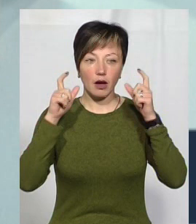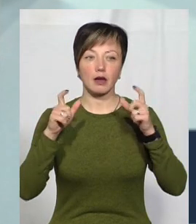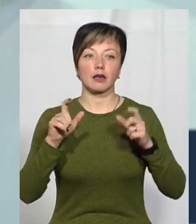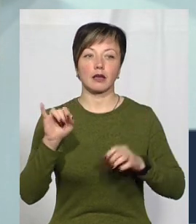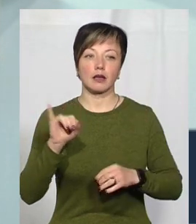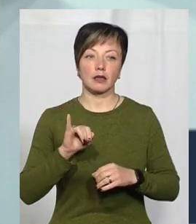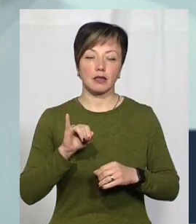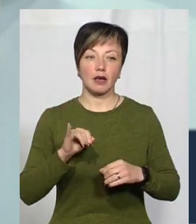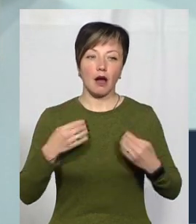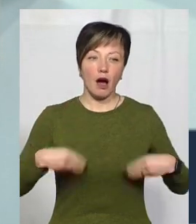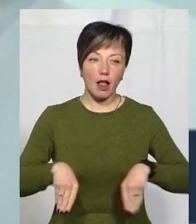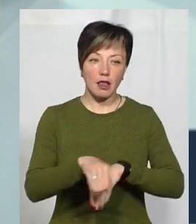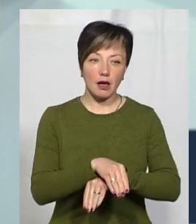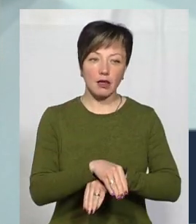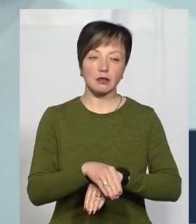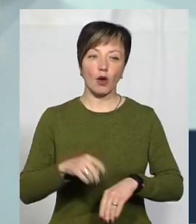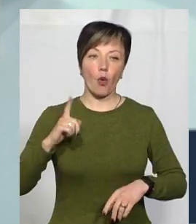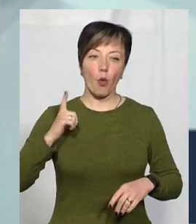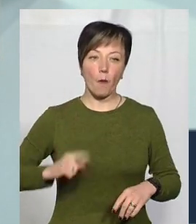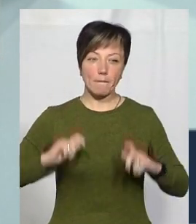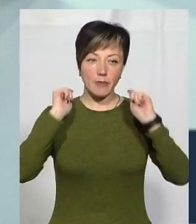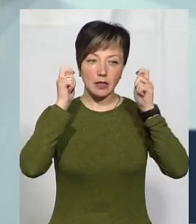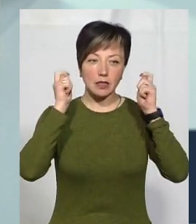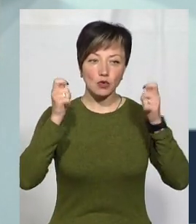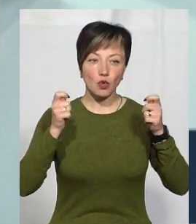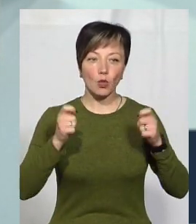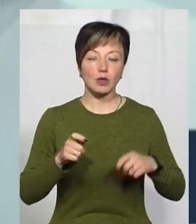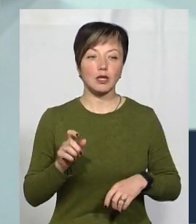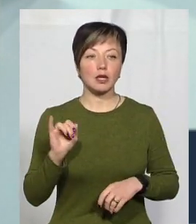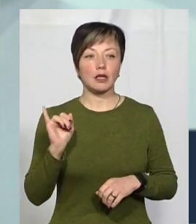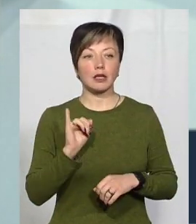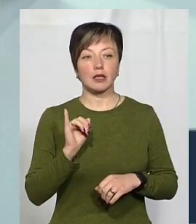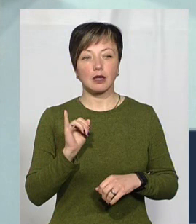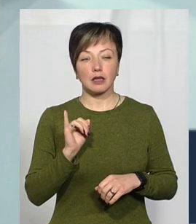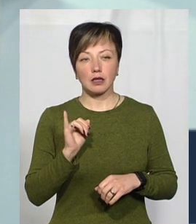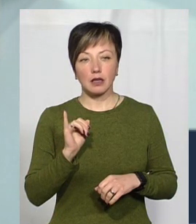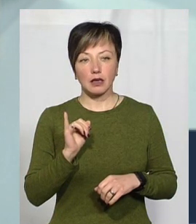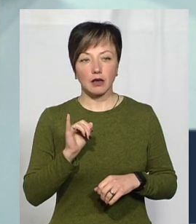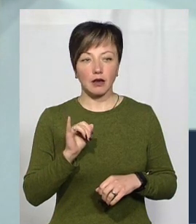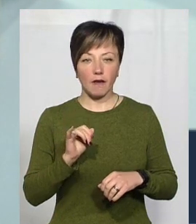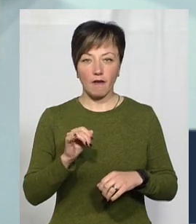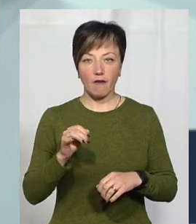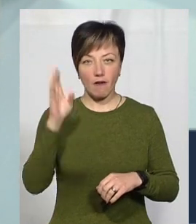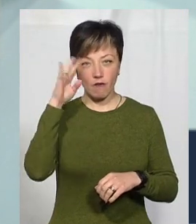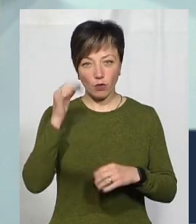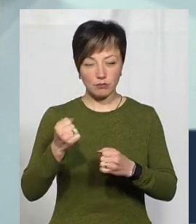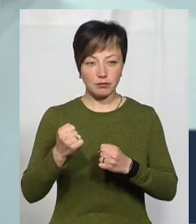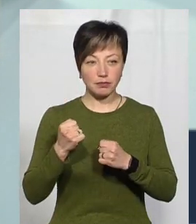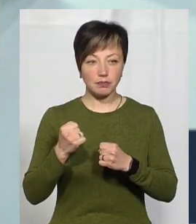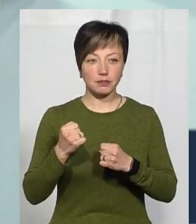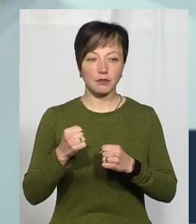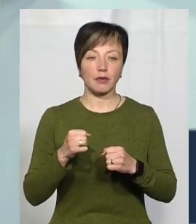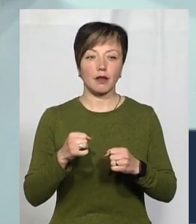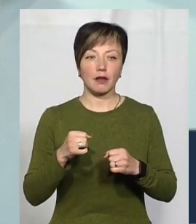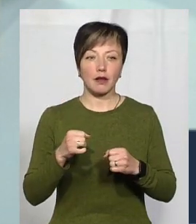халати, комбінезони, водонепроникні, набори для